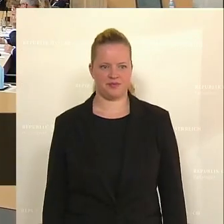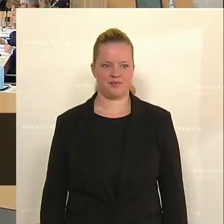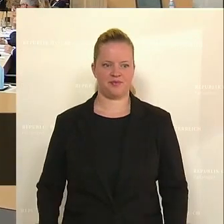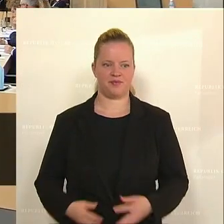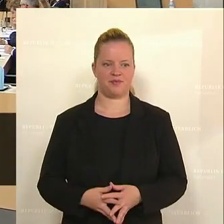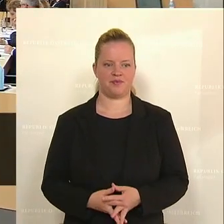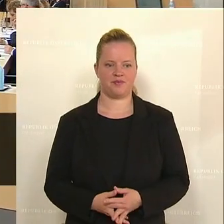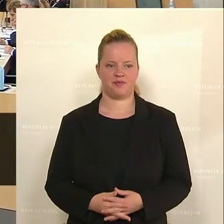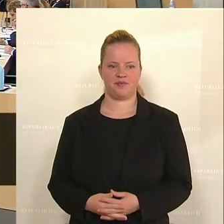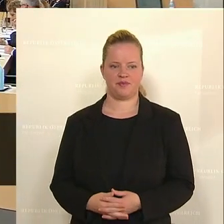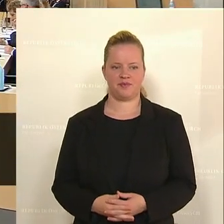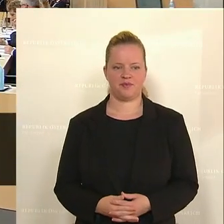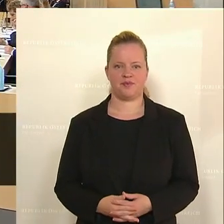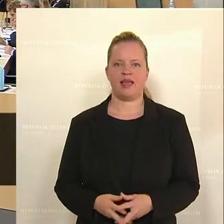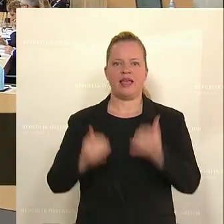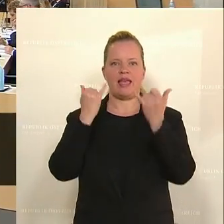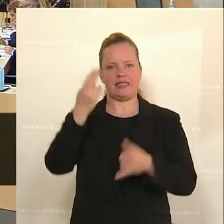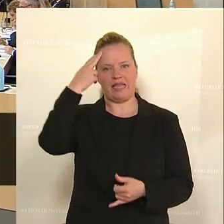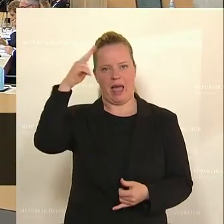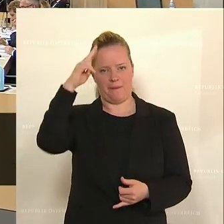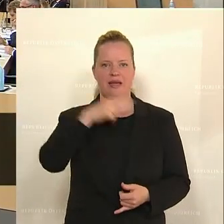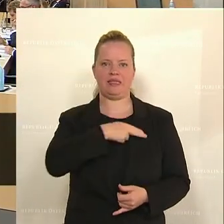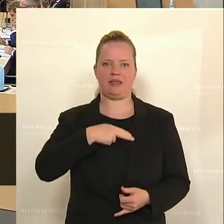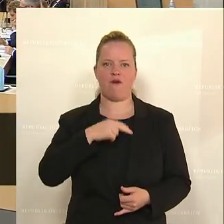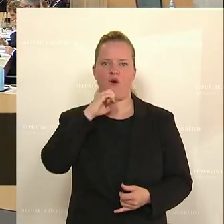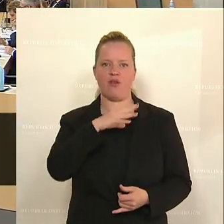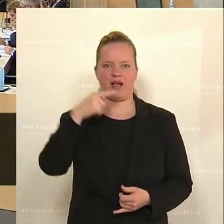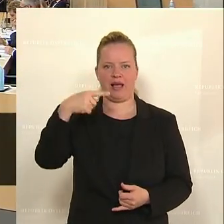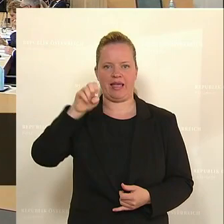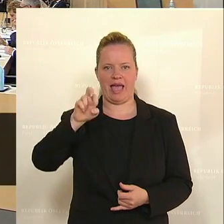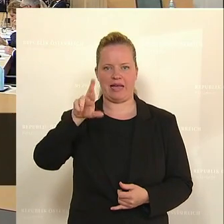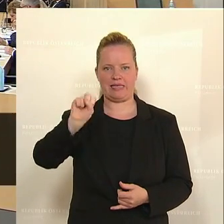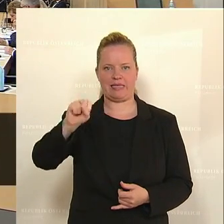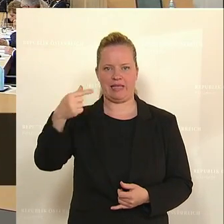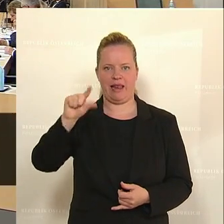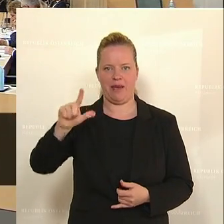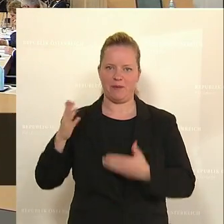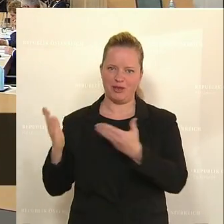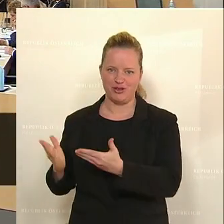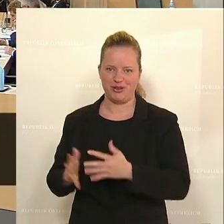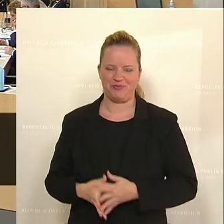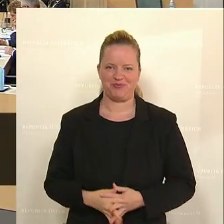Die Kosten im Budget seien aufgeblasen, sagt Christian Drobitz. Er fühlt sich an die Zeit von Sebastian Kurz erinnert.